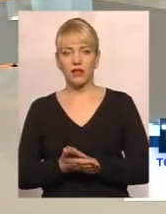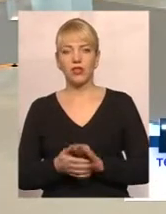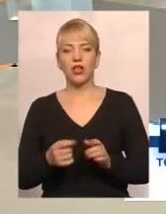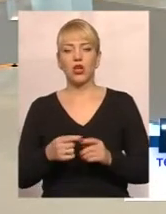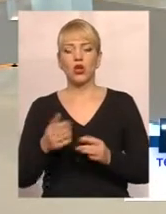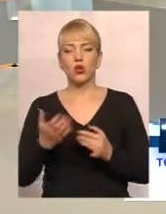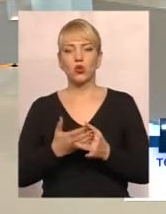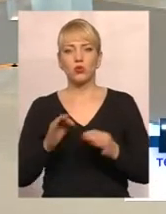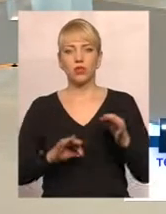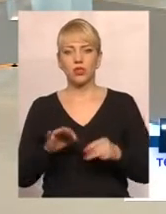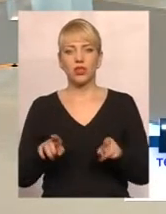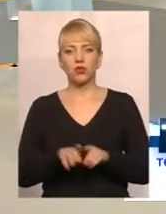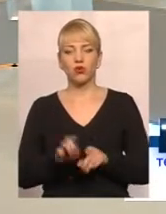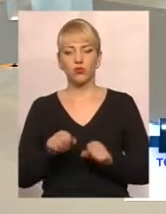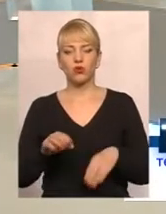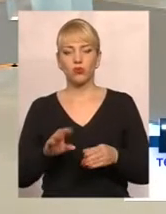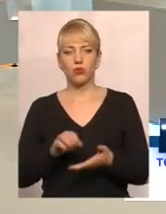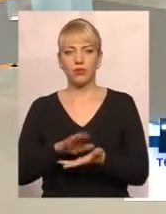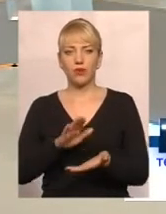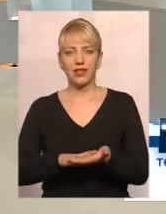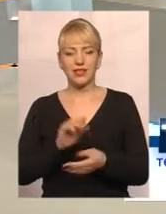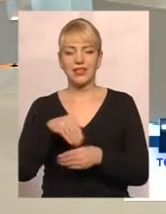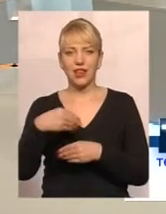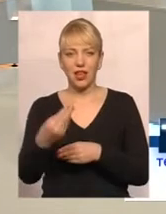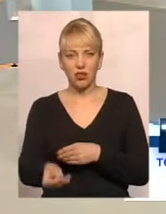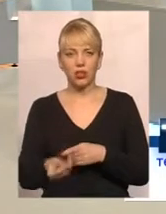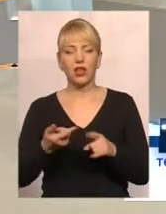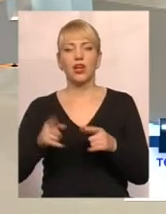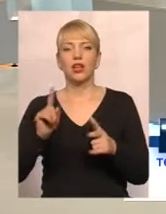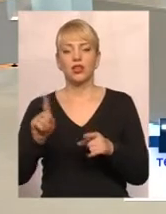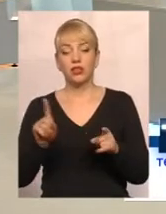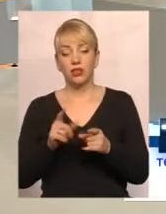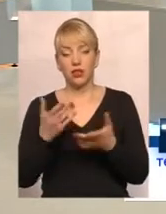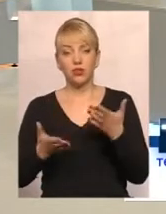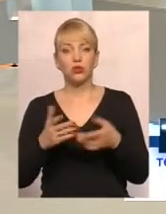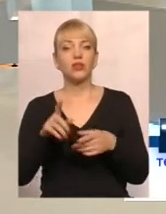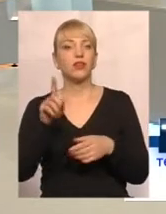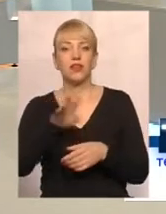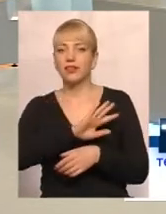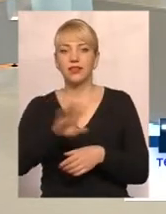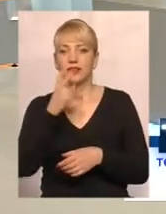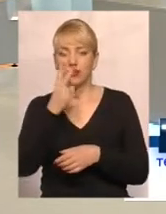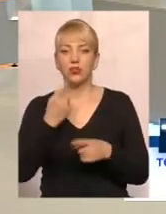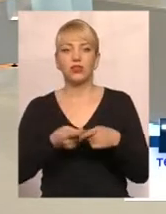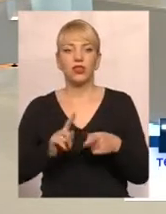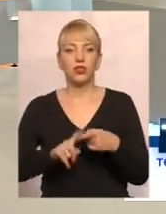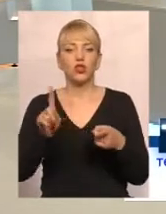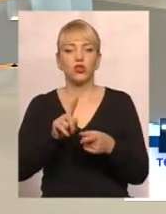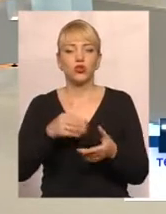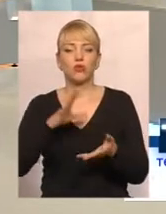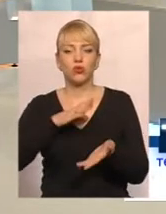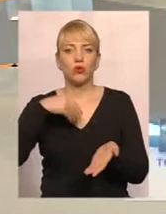також може бути призначена, не зважаючи на те, що сім'я придбала певну якусь дорого